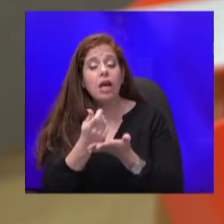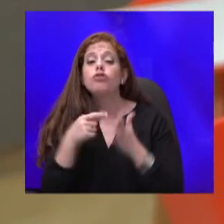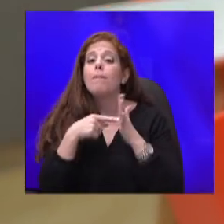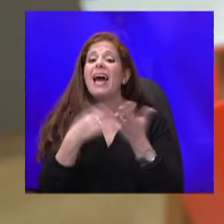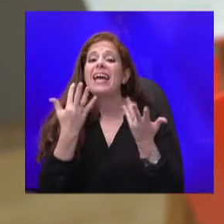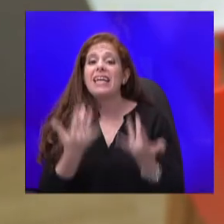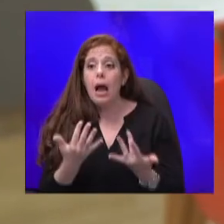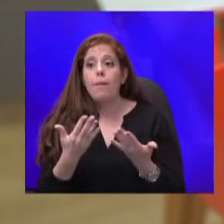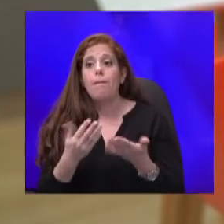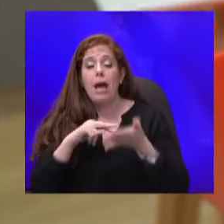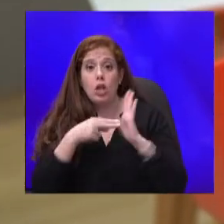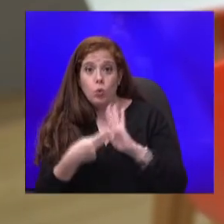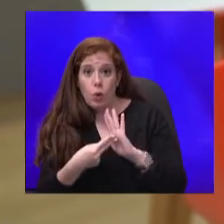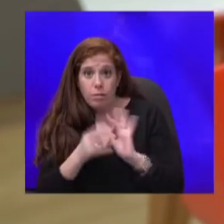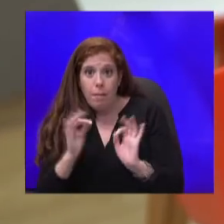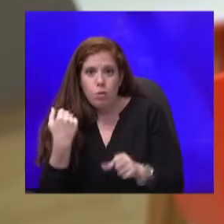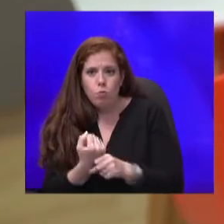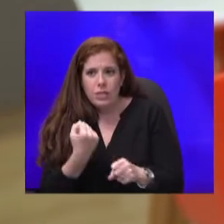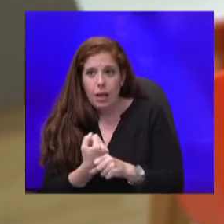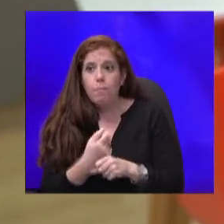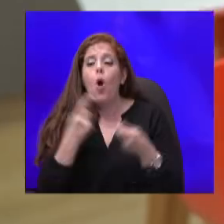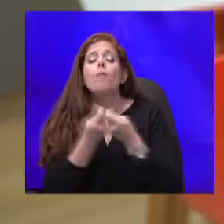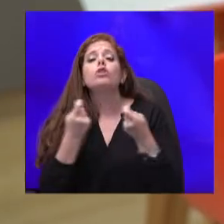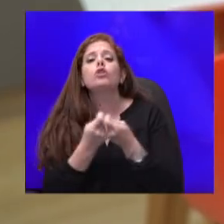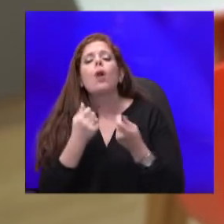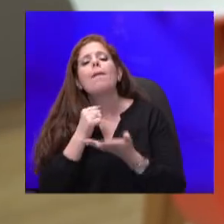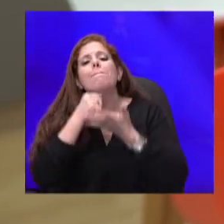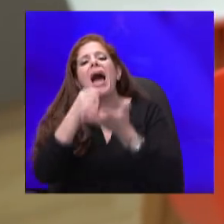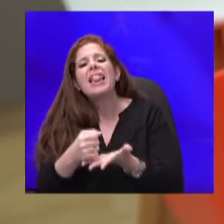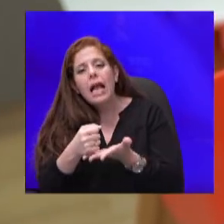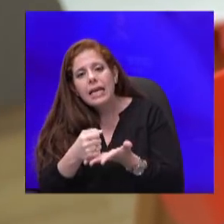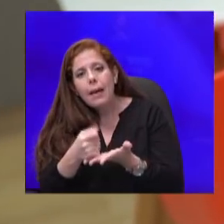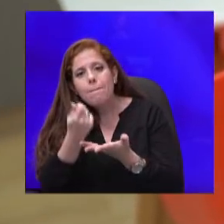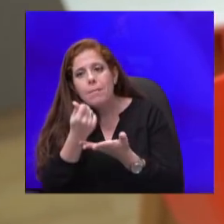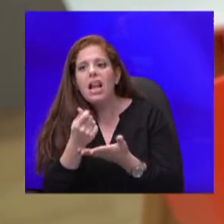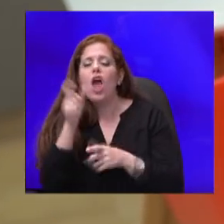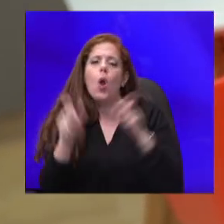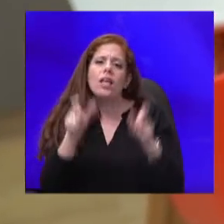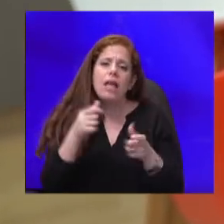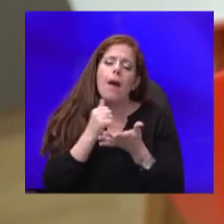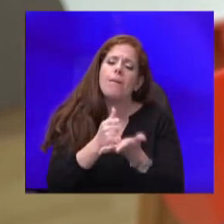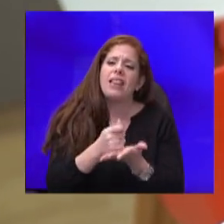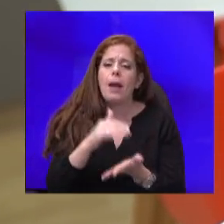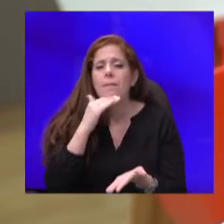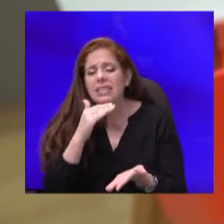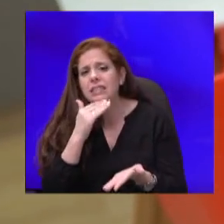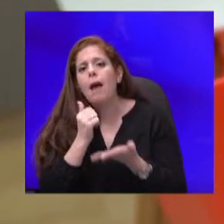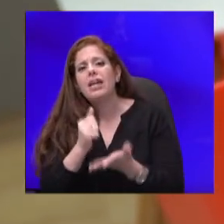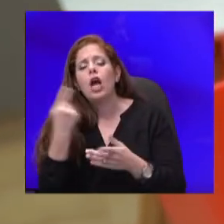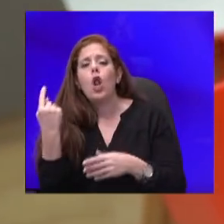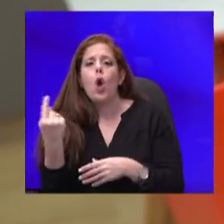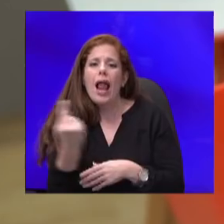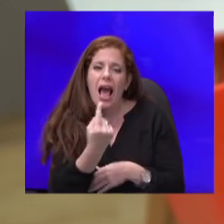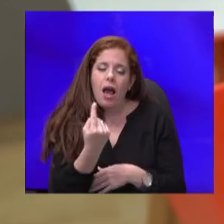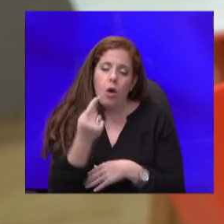בפועל. בכל מה שקשור למענקים כאלה לכל אזרח, מענק פסח, מענק לכל אזרח שבא אחר כך, הממשלה הוציאה